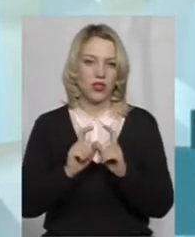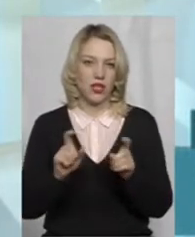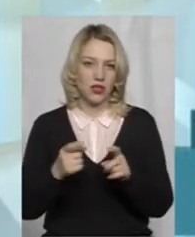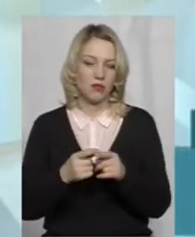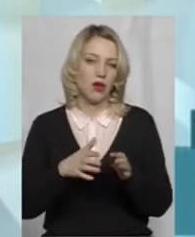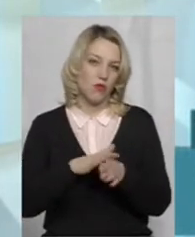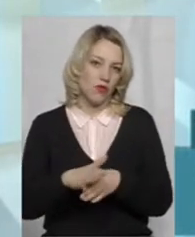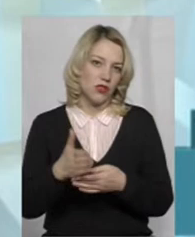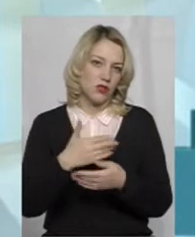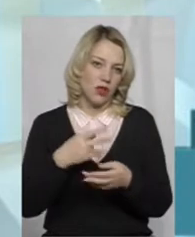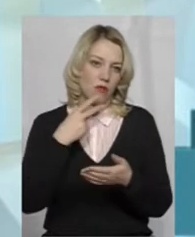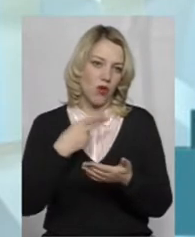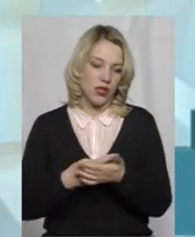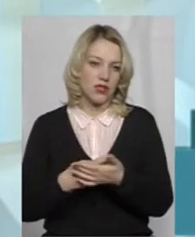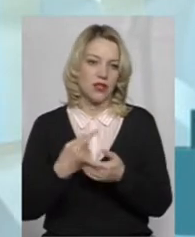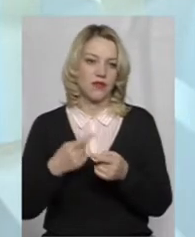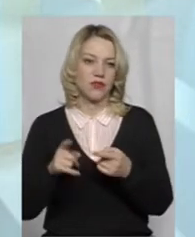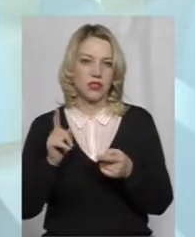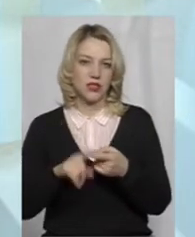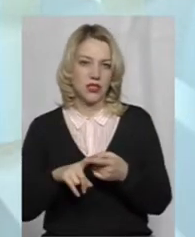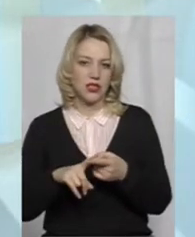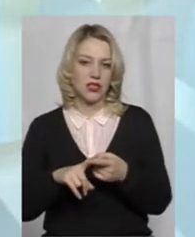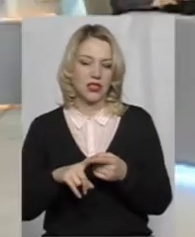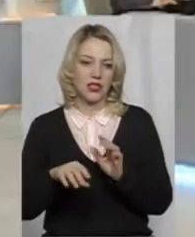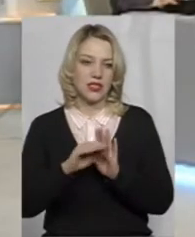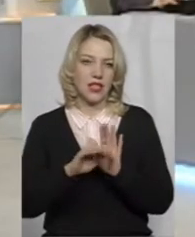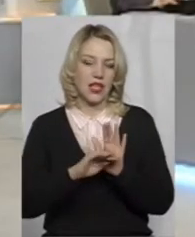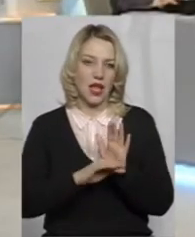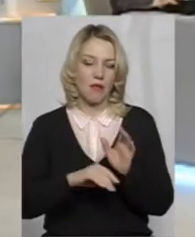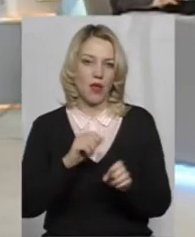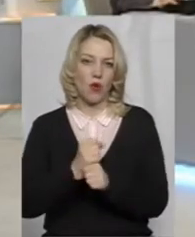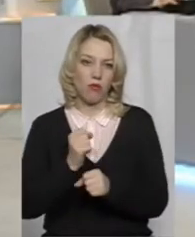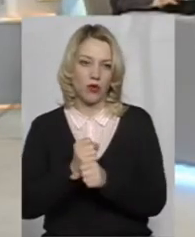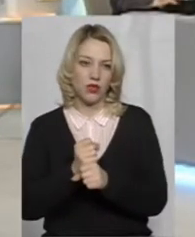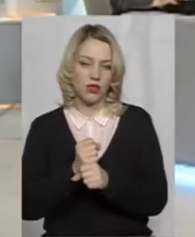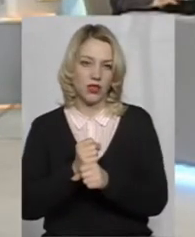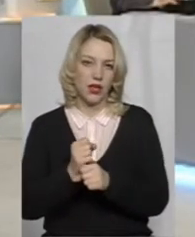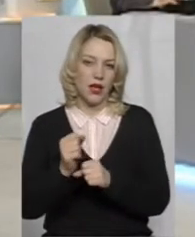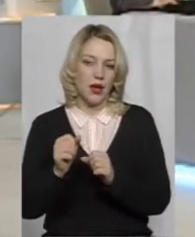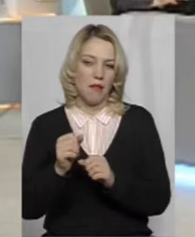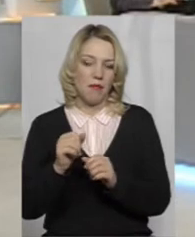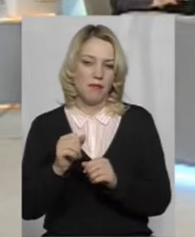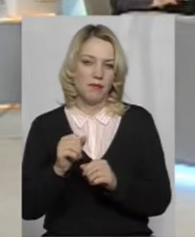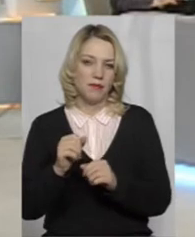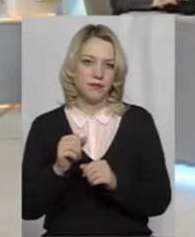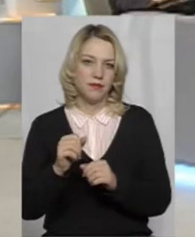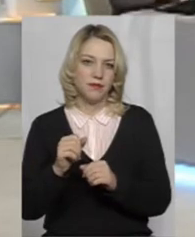ті схеми роботи, передачу